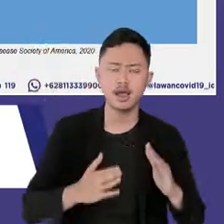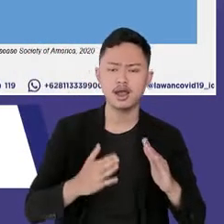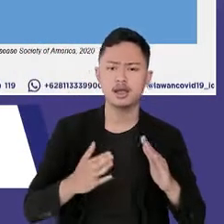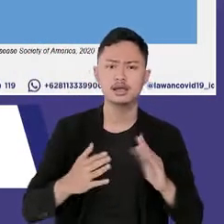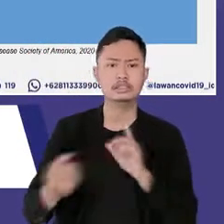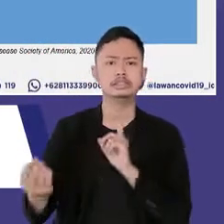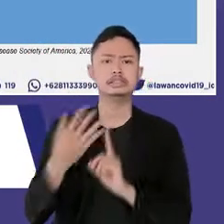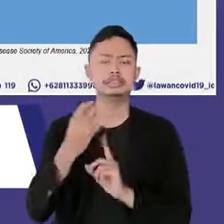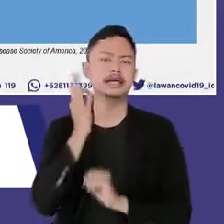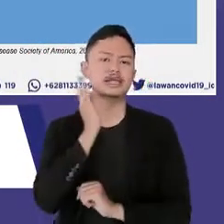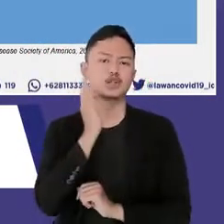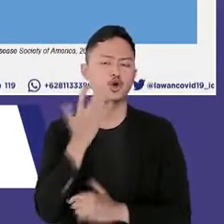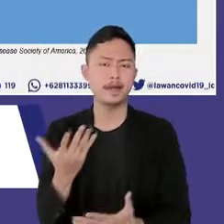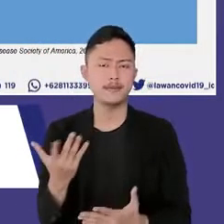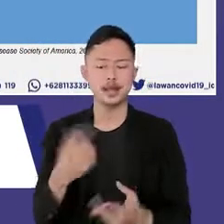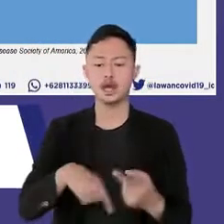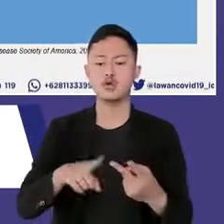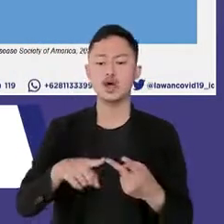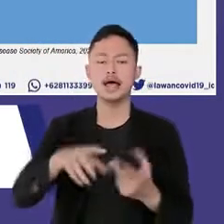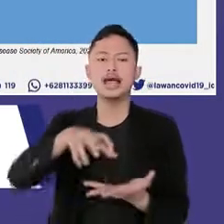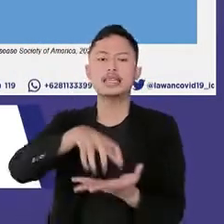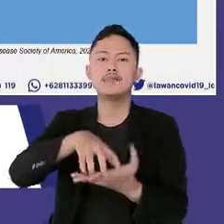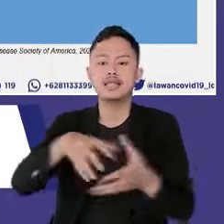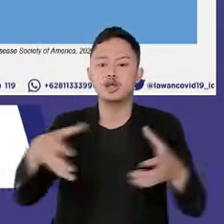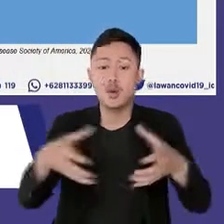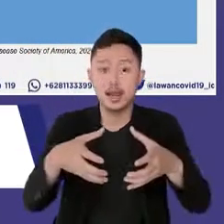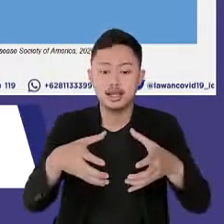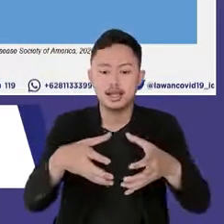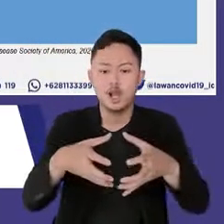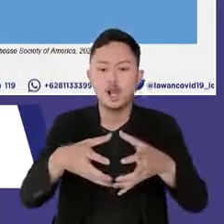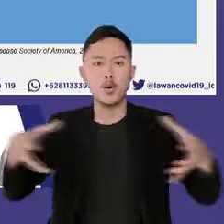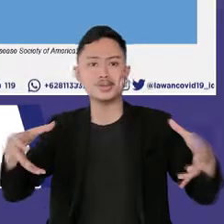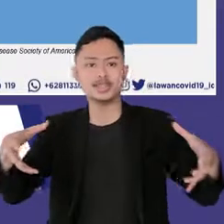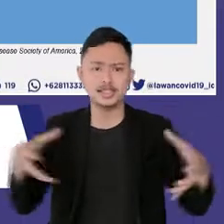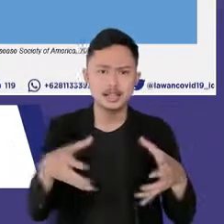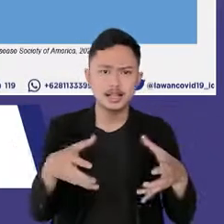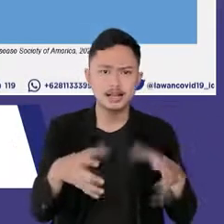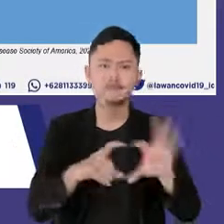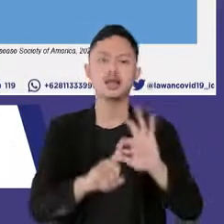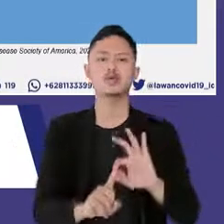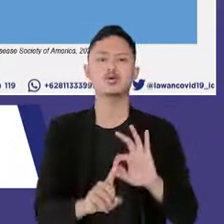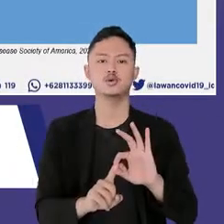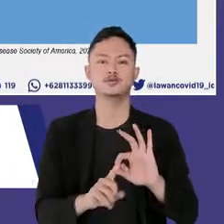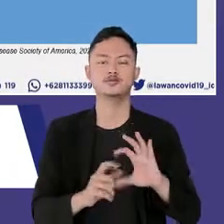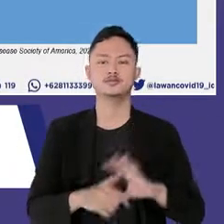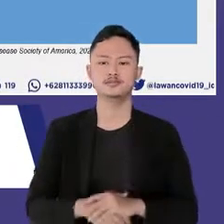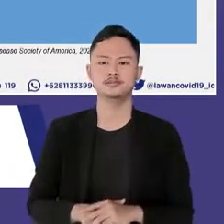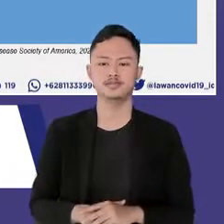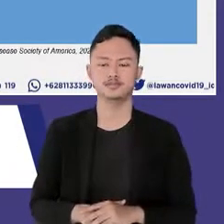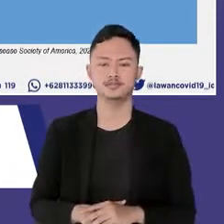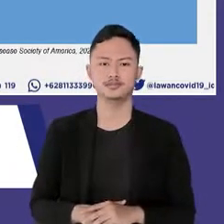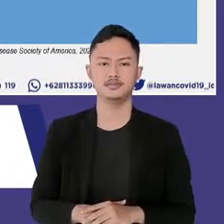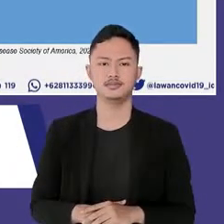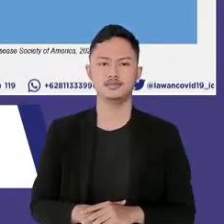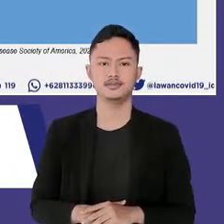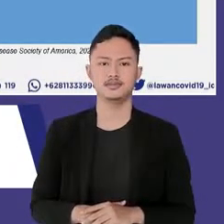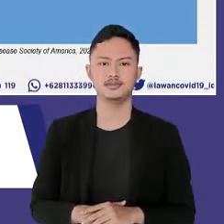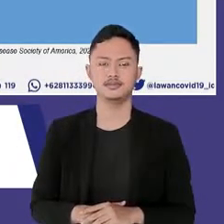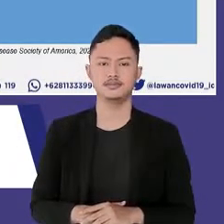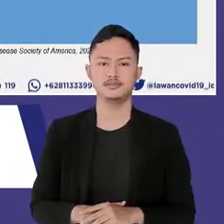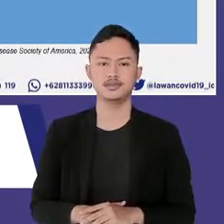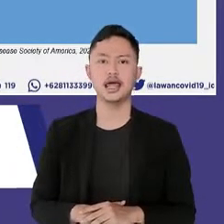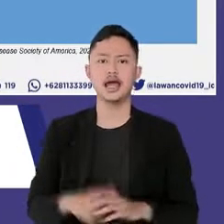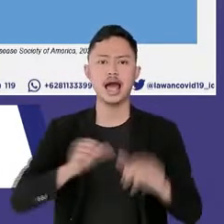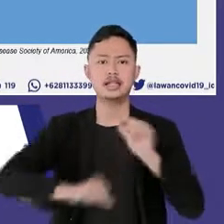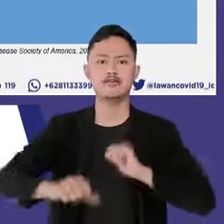dan besar ruangan serta ventilasi dalam ruangan untuk beraktivitas bentuk antisipasi perubahan dalam